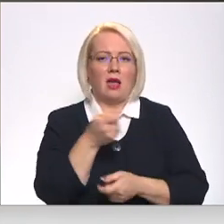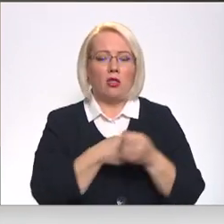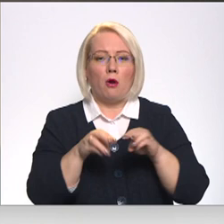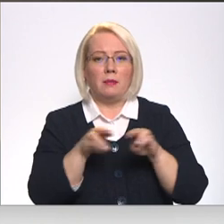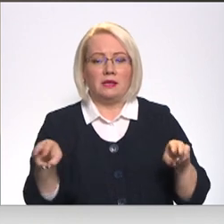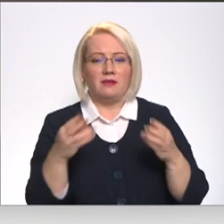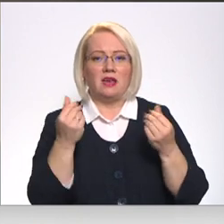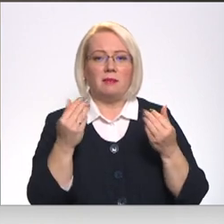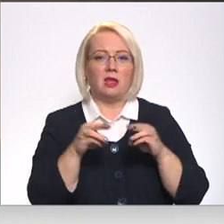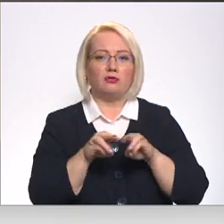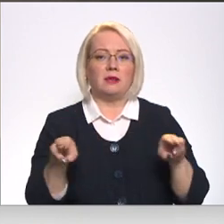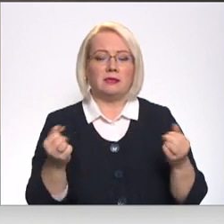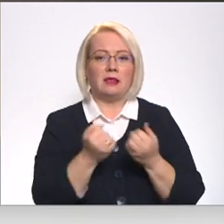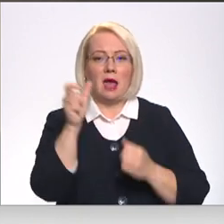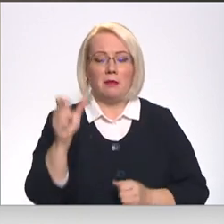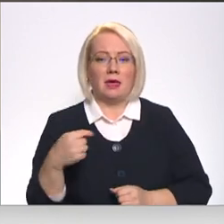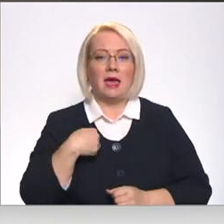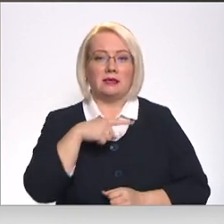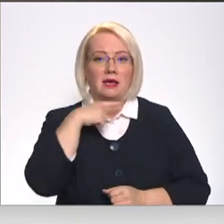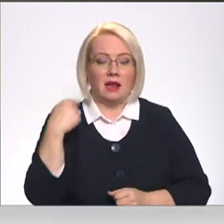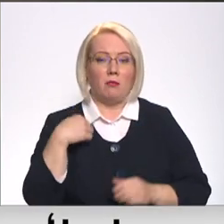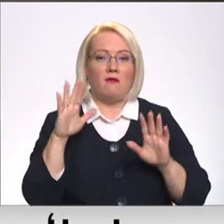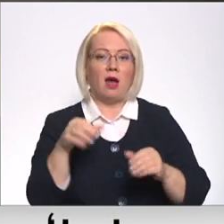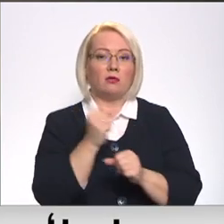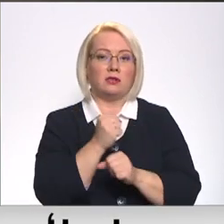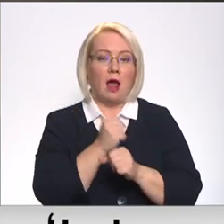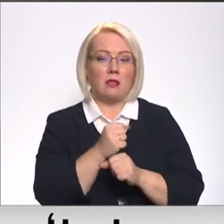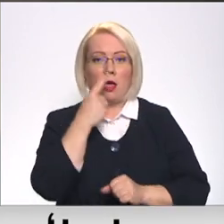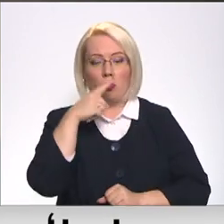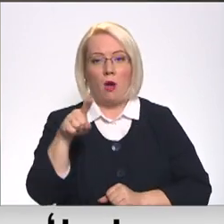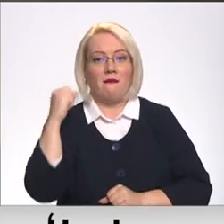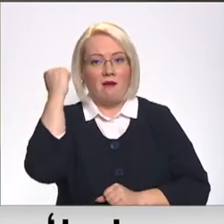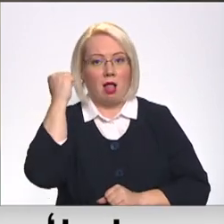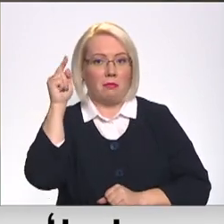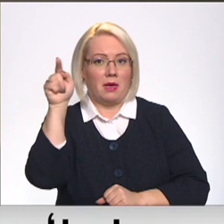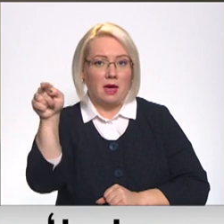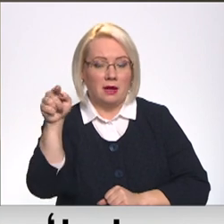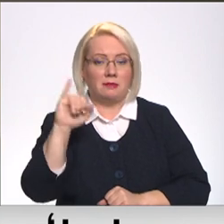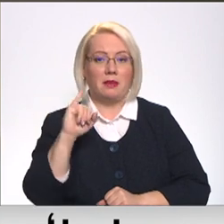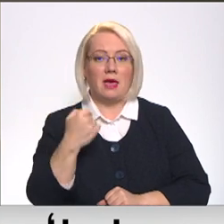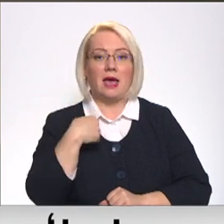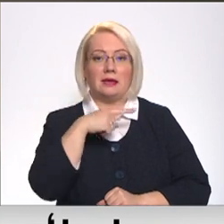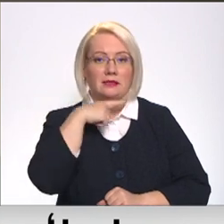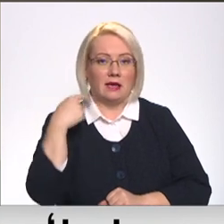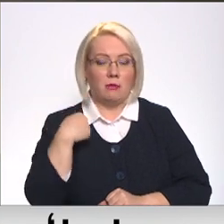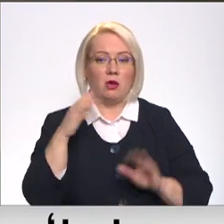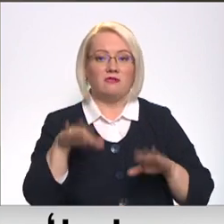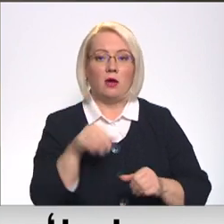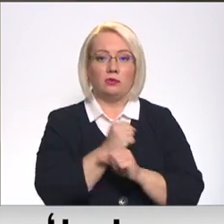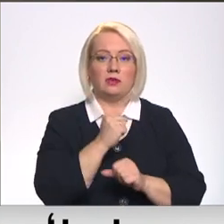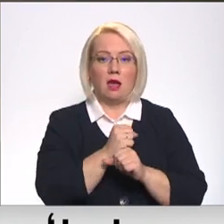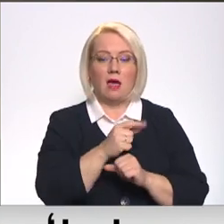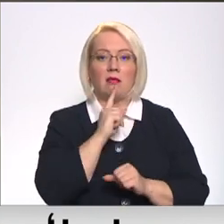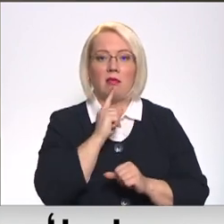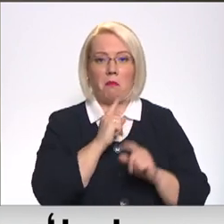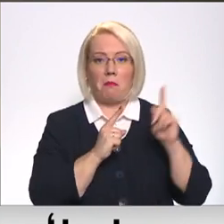ministrijas darbinieks, ja es gribu, es varu strādāt piemēram no Valmieras, bet tajā pat laikā, ja es gribu, es varu arī strādāt no